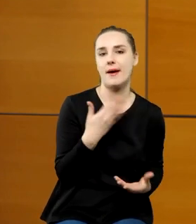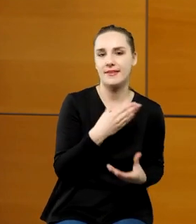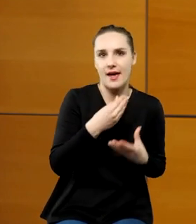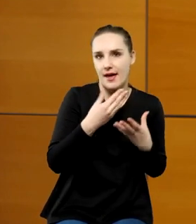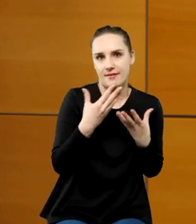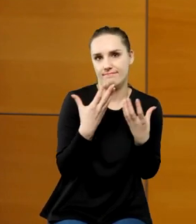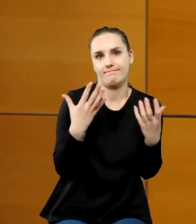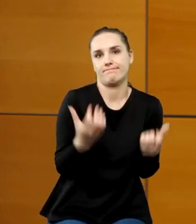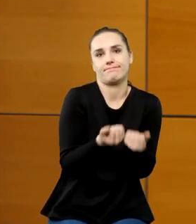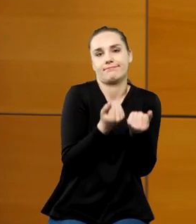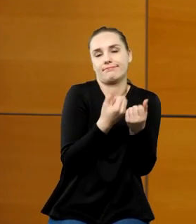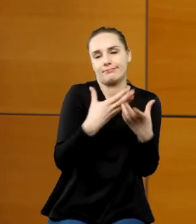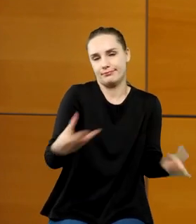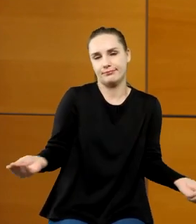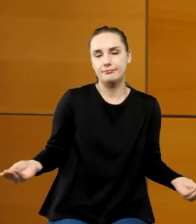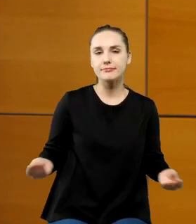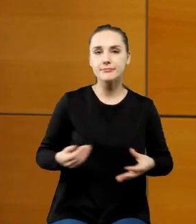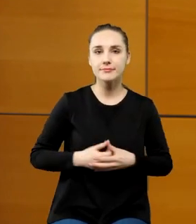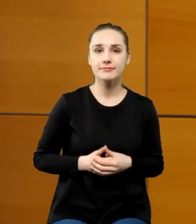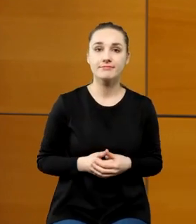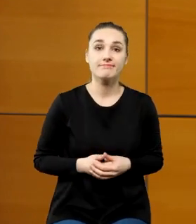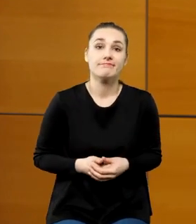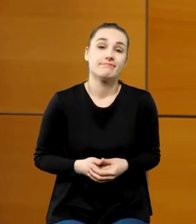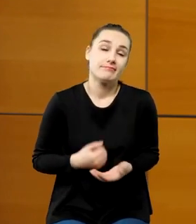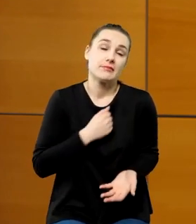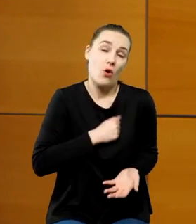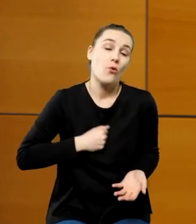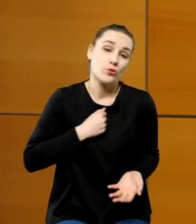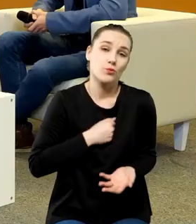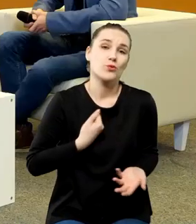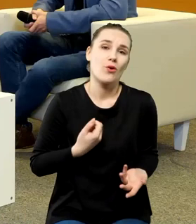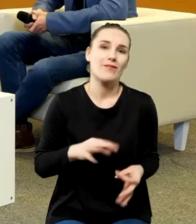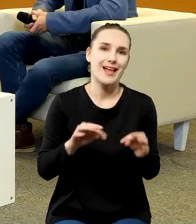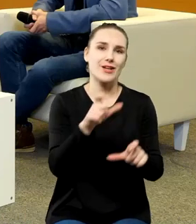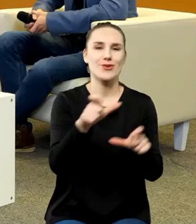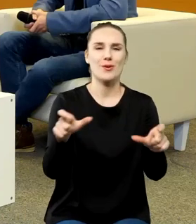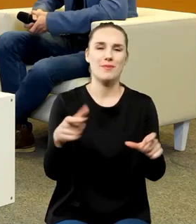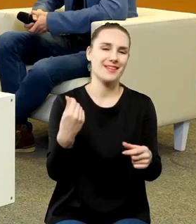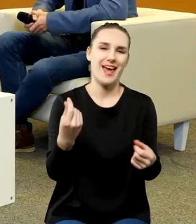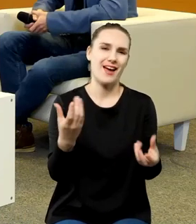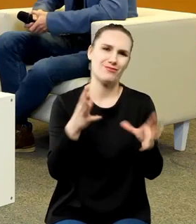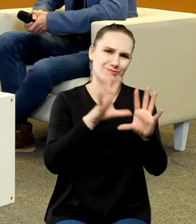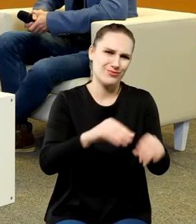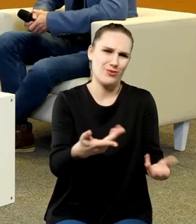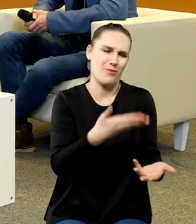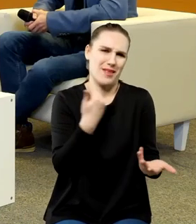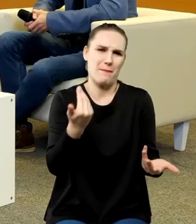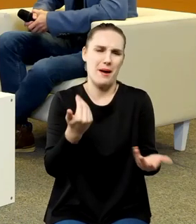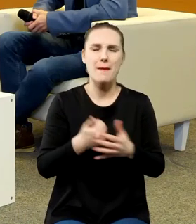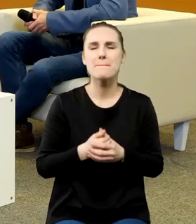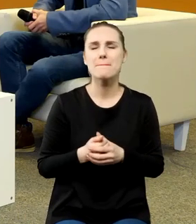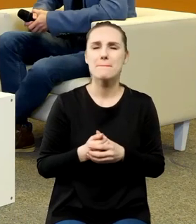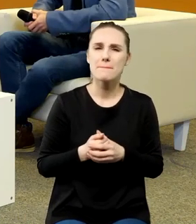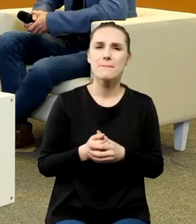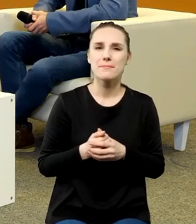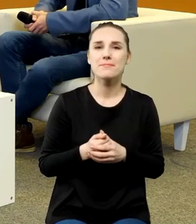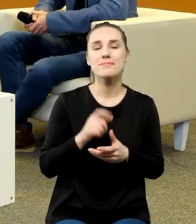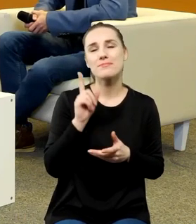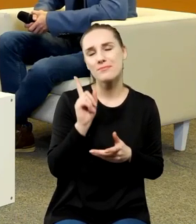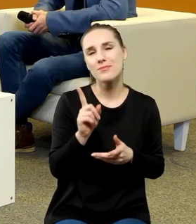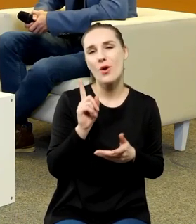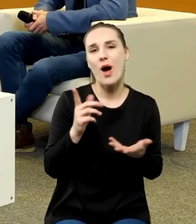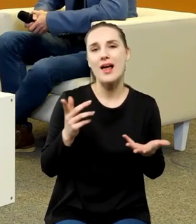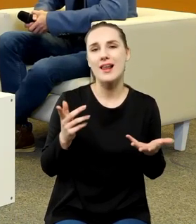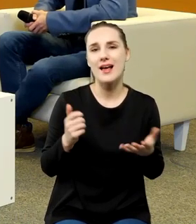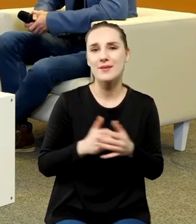więc z jednej strony możemy ubolewać na tym, że współcześnie niedocenili, ale z drugiej strony, no z drugiej strony jednak już to już z kolei